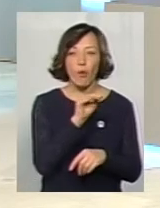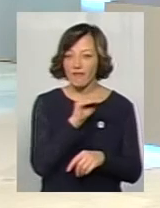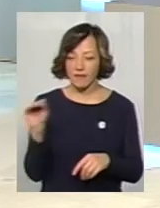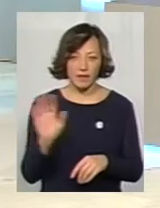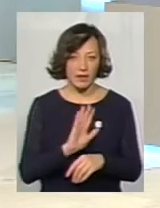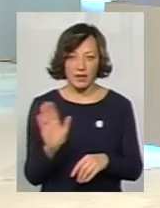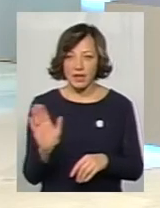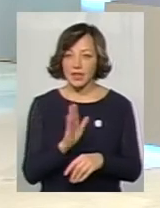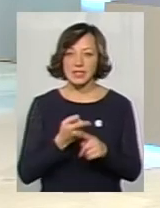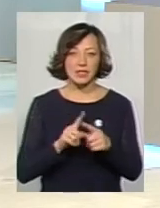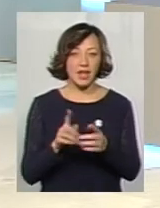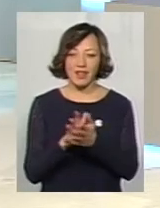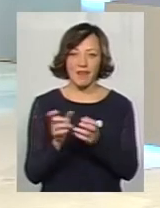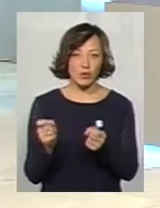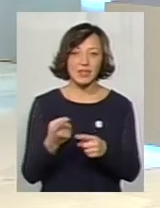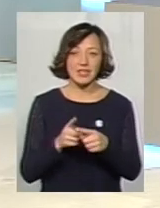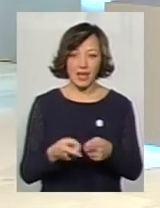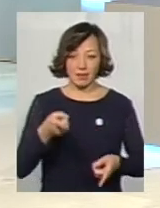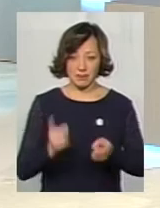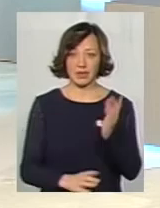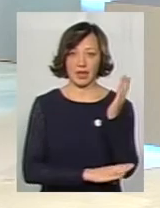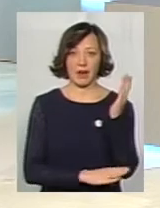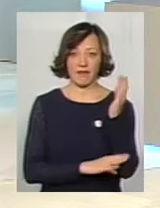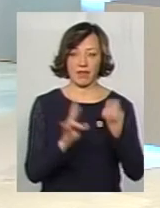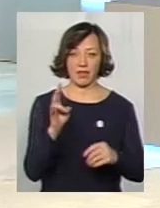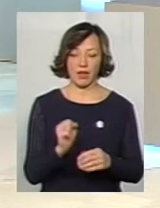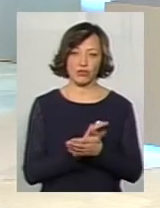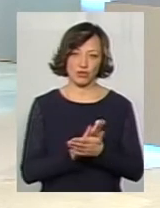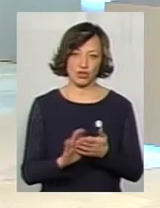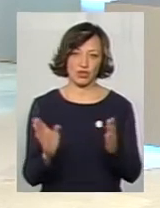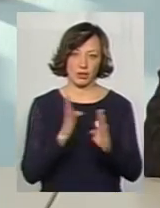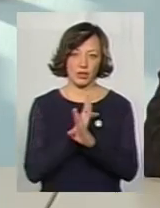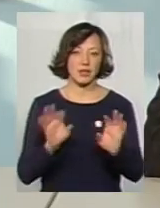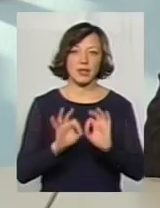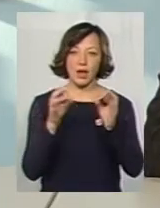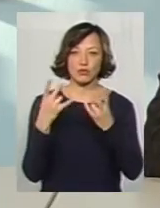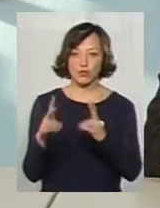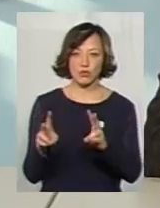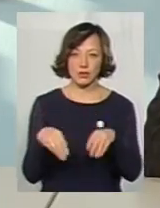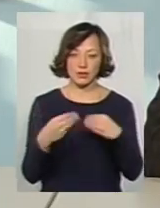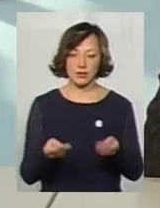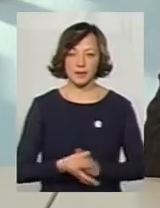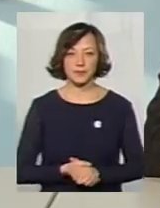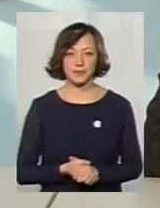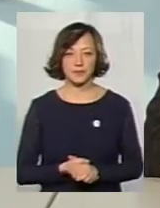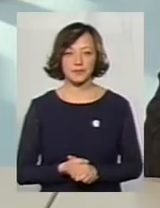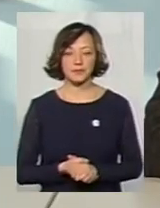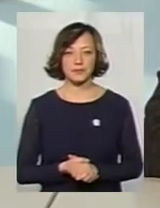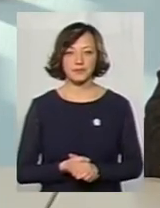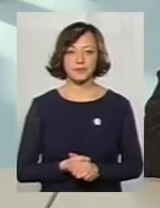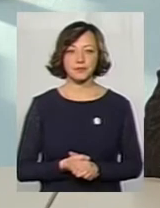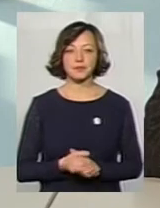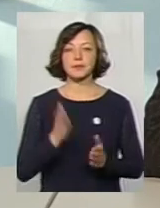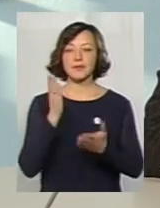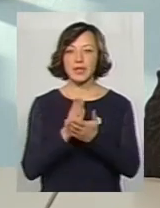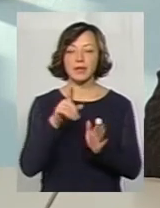скажімо, не будь-які відходи. Це деревина. Вона екологічно чиста, вона ніякої шкоди взагалі не несе. У нас також вже є